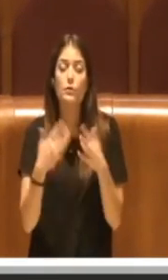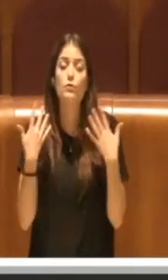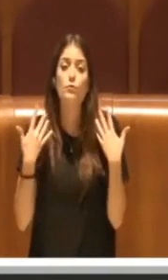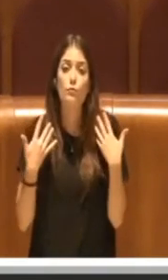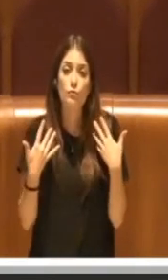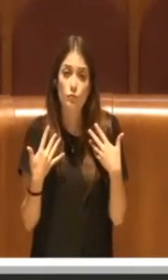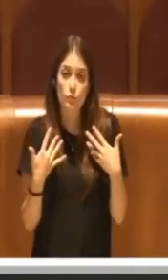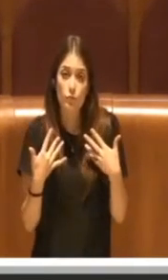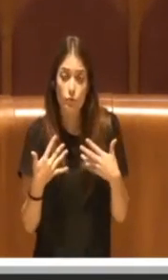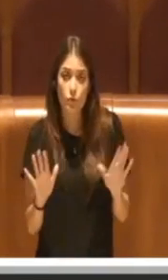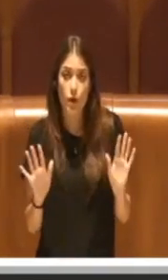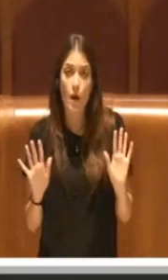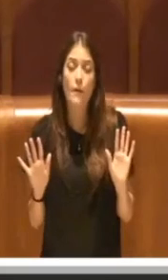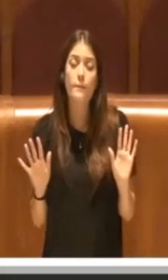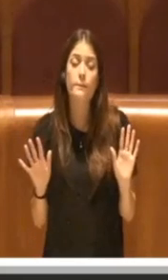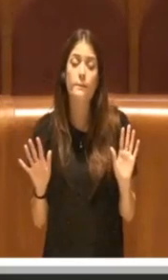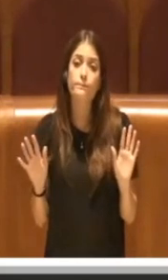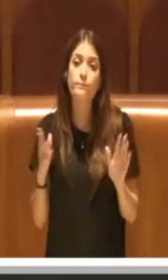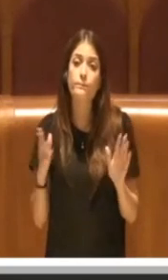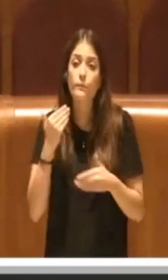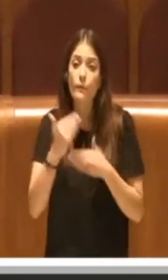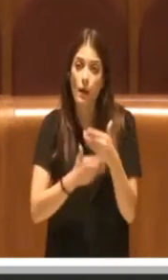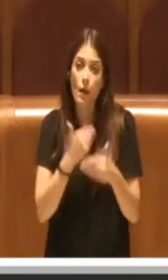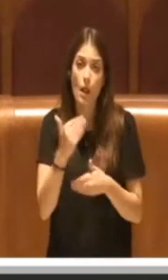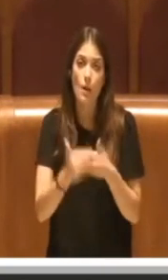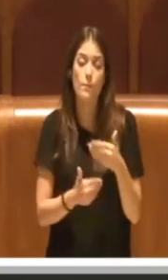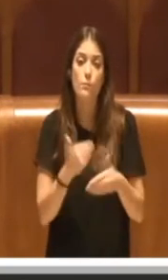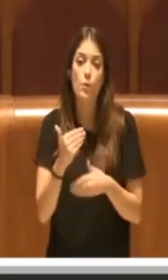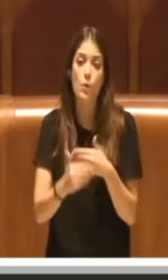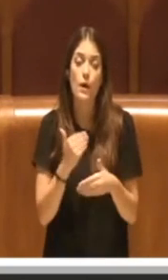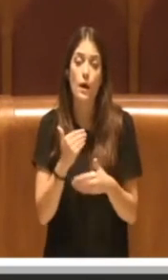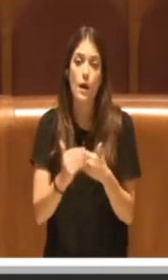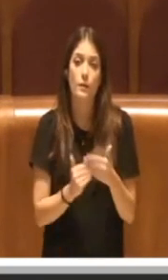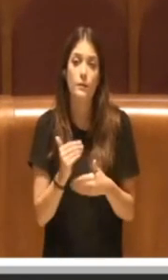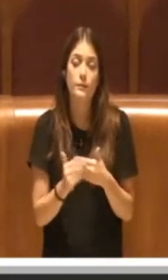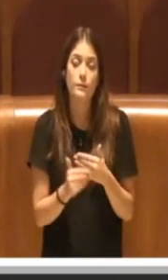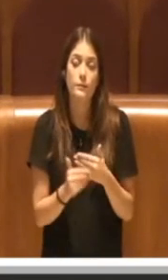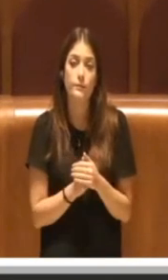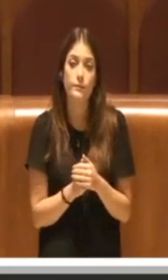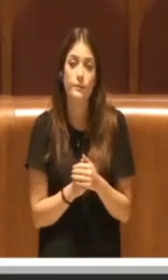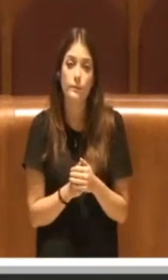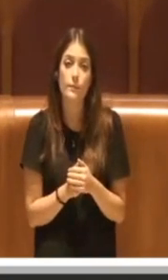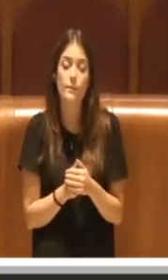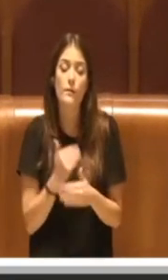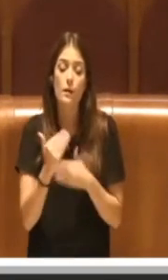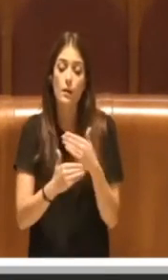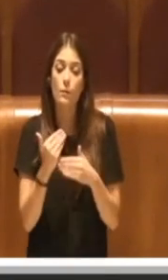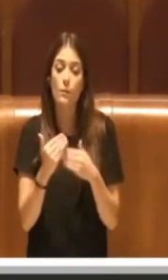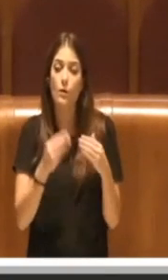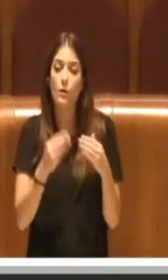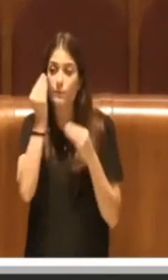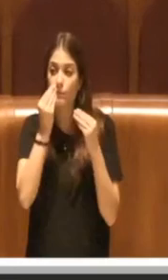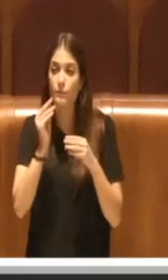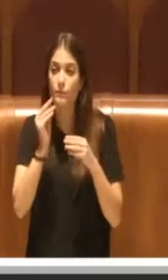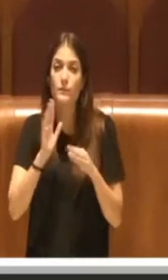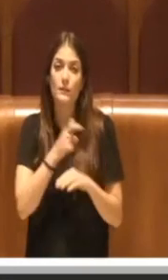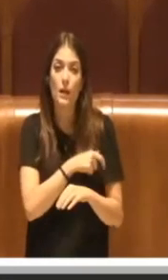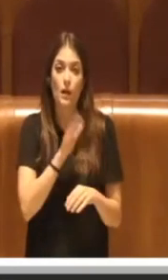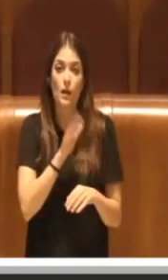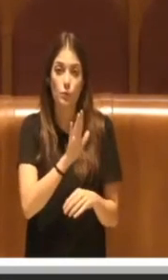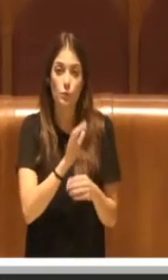stati elaborati sulla scorta delle osservazioni fatti dai sindacati.